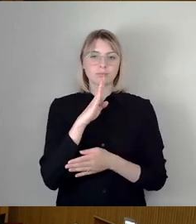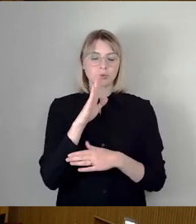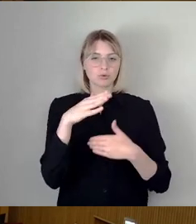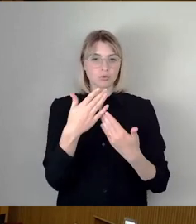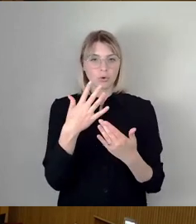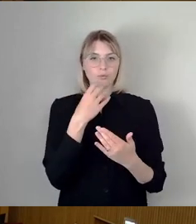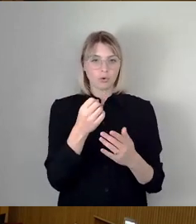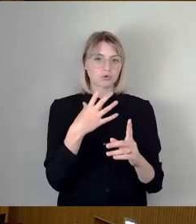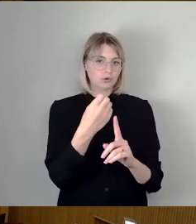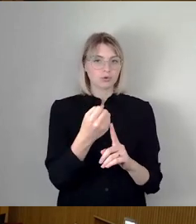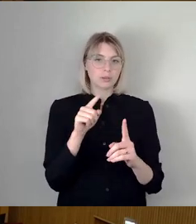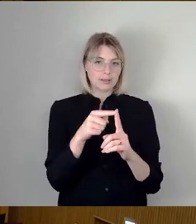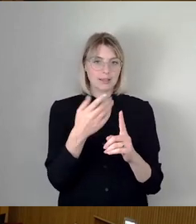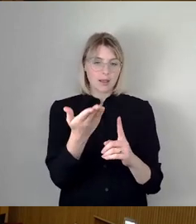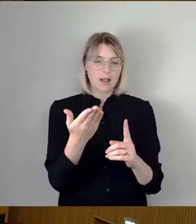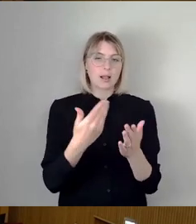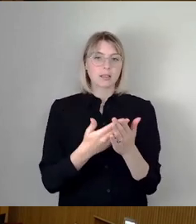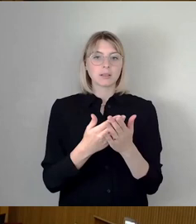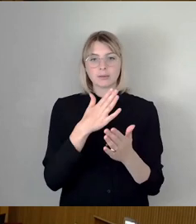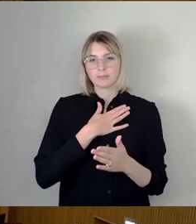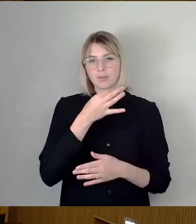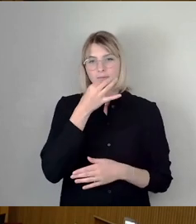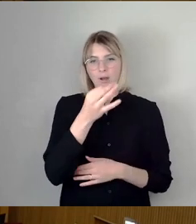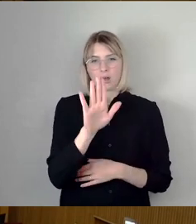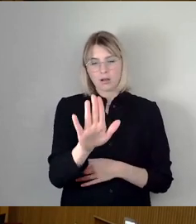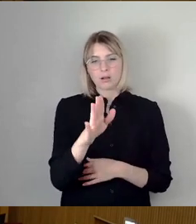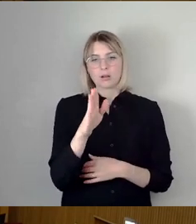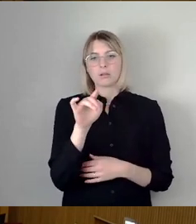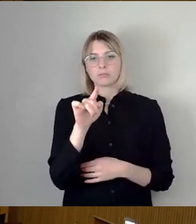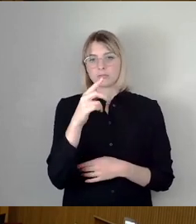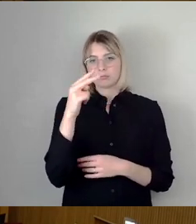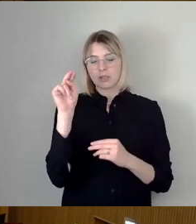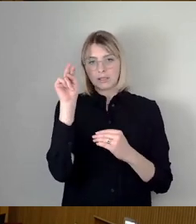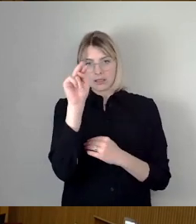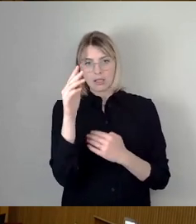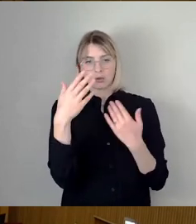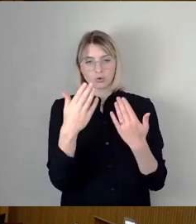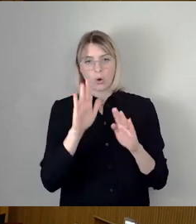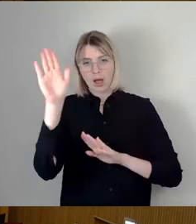meine Nachfrage, ob aus Ihrer Sicht dann die punktweise Abstimmung sinnvoll ist.